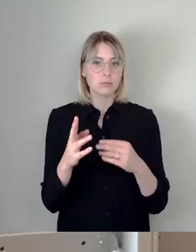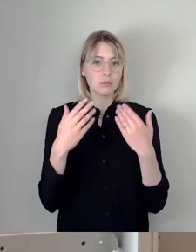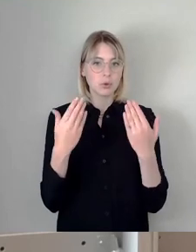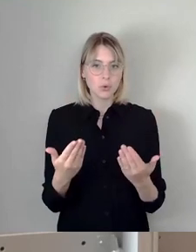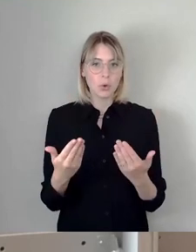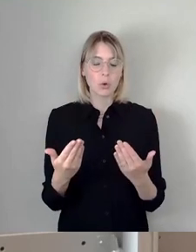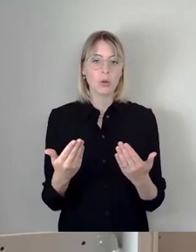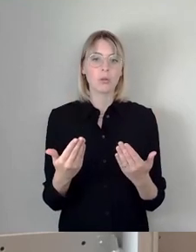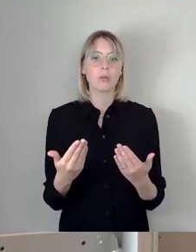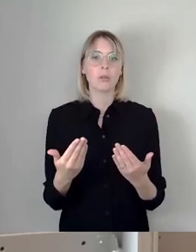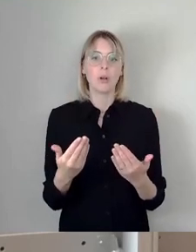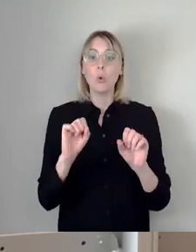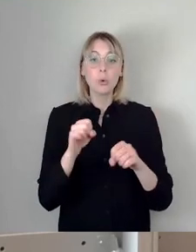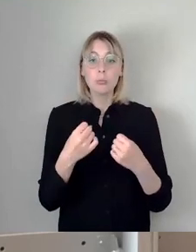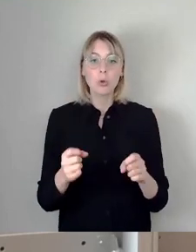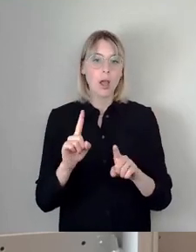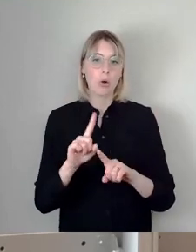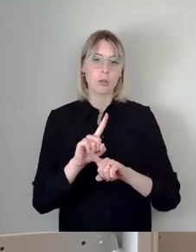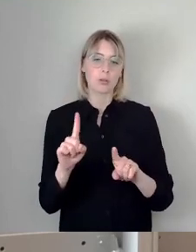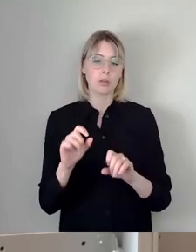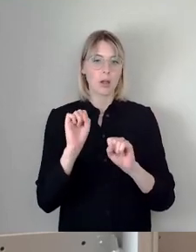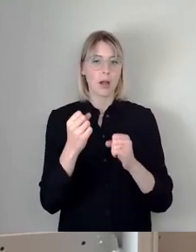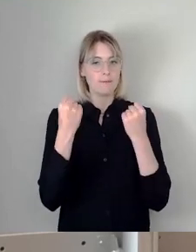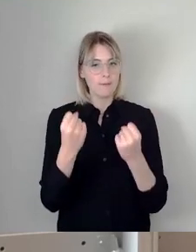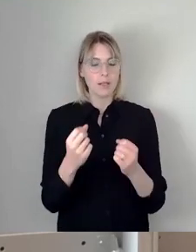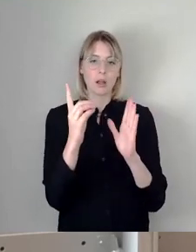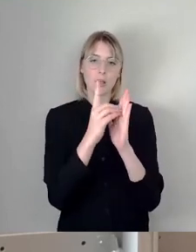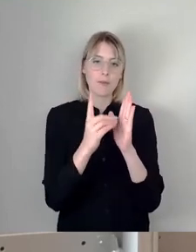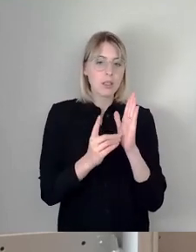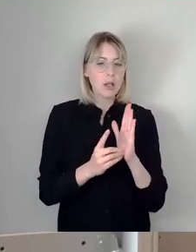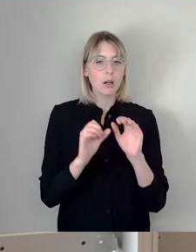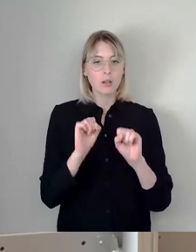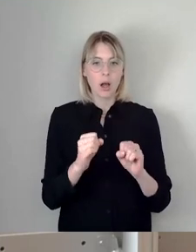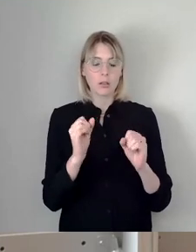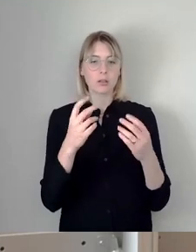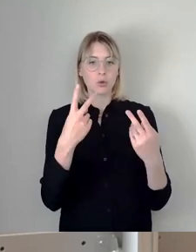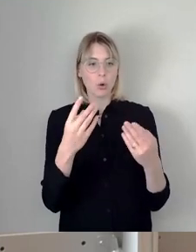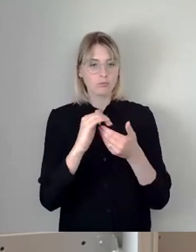ganz unmöglich. Kann man jetzt festlegen und definieren, kann sich doch fast verständlichen, aber diese